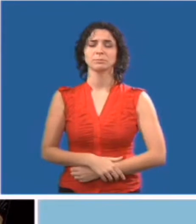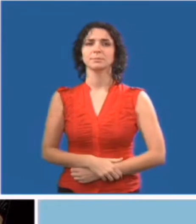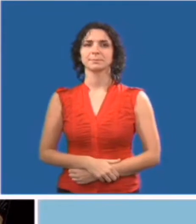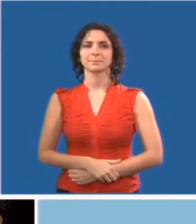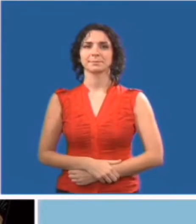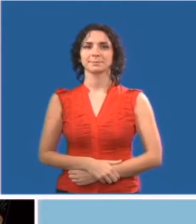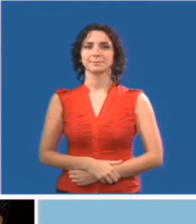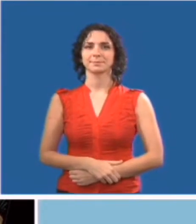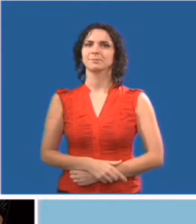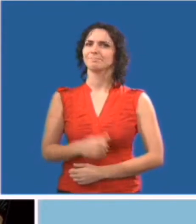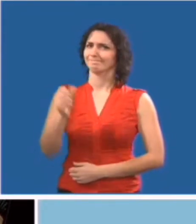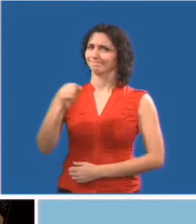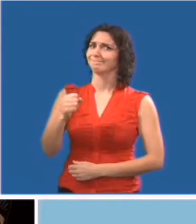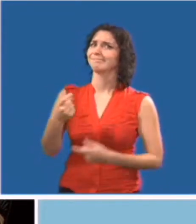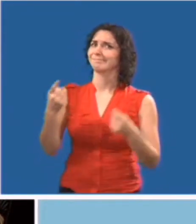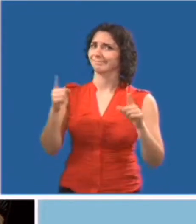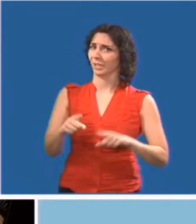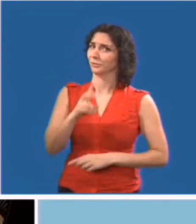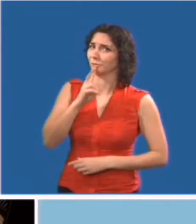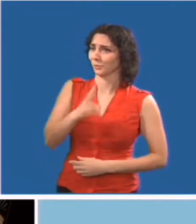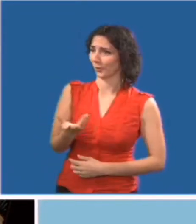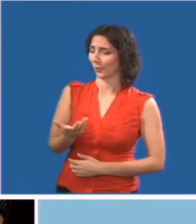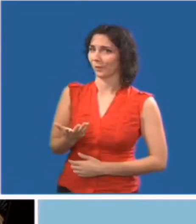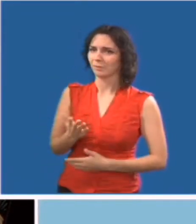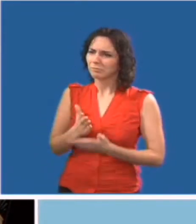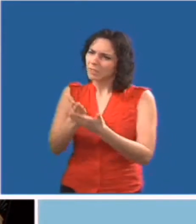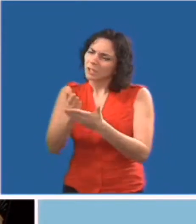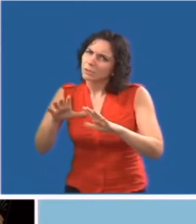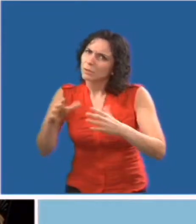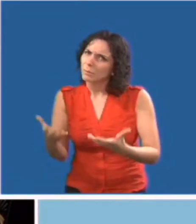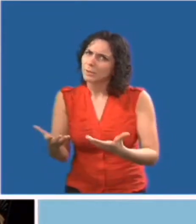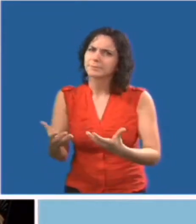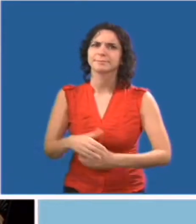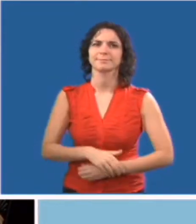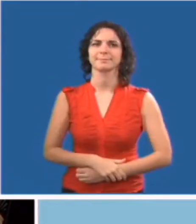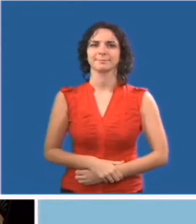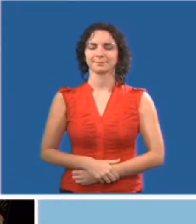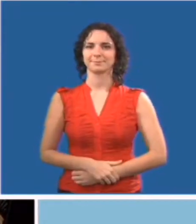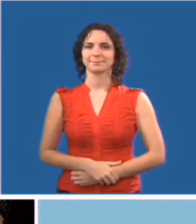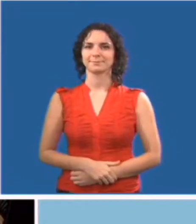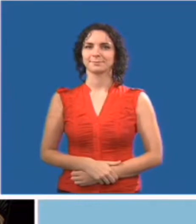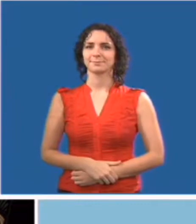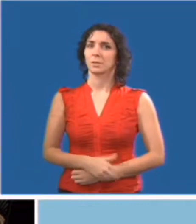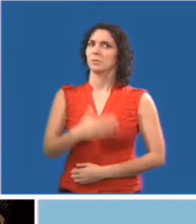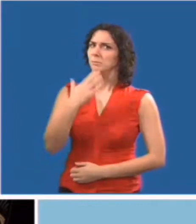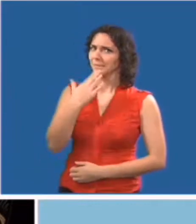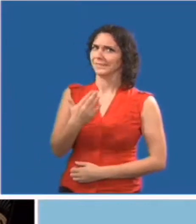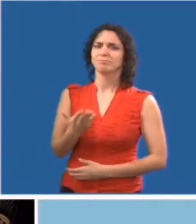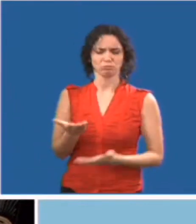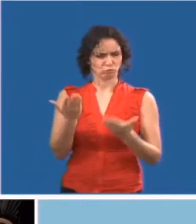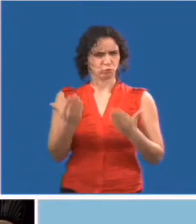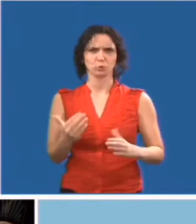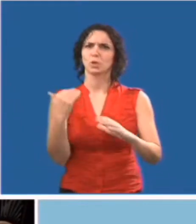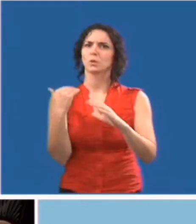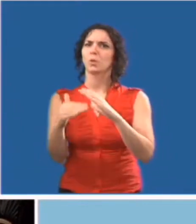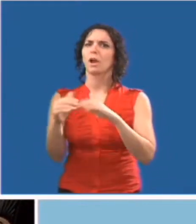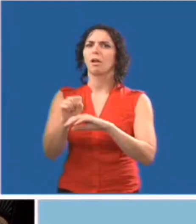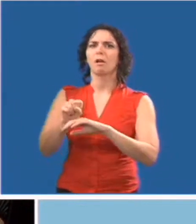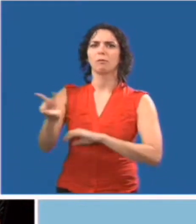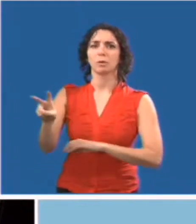Merci M. Stein, je vais tout de suite vous envoyer un courriel. Très bien. Merci et au revoir.